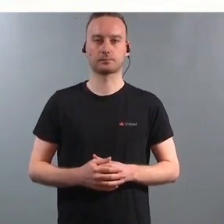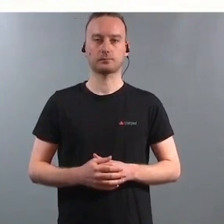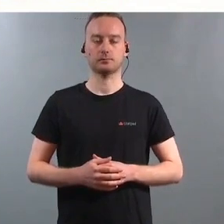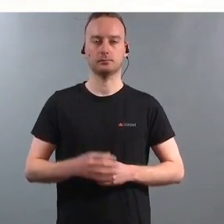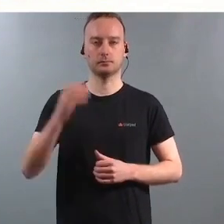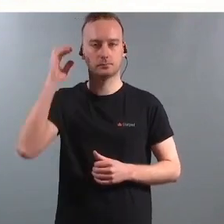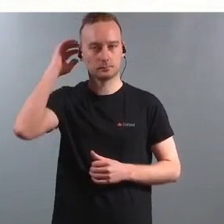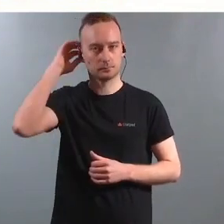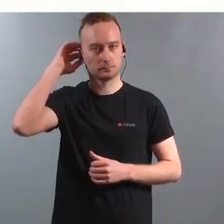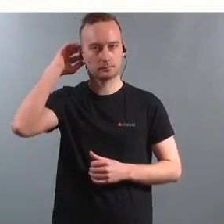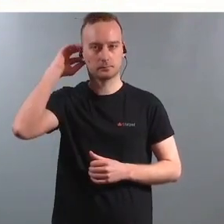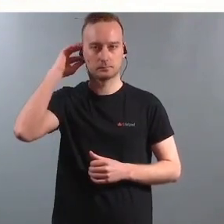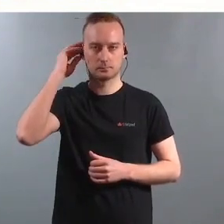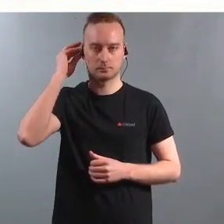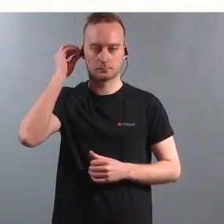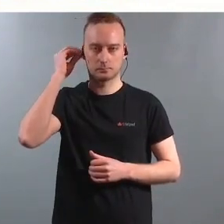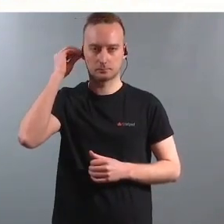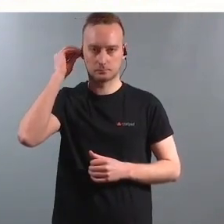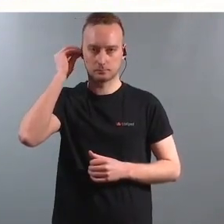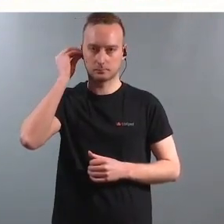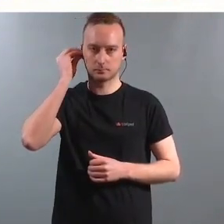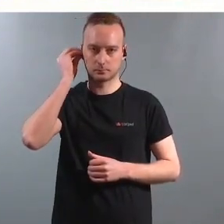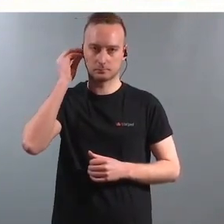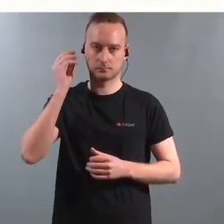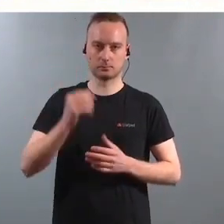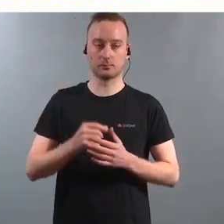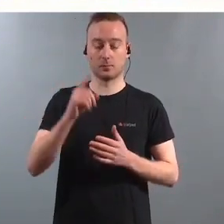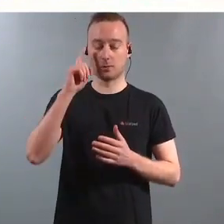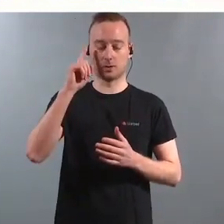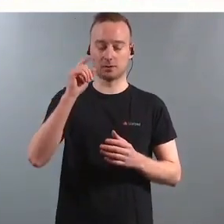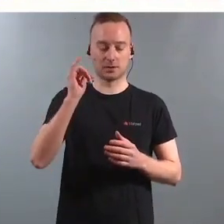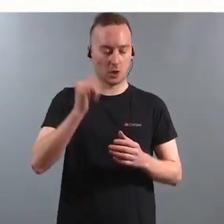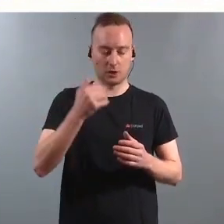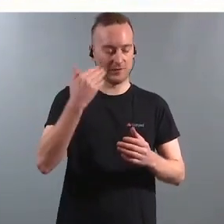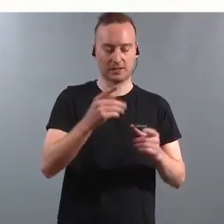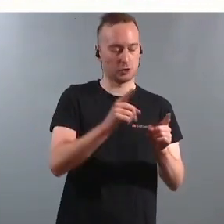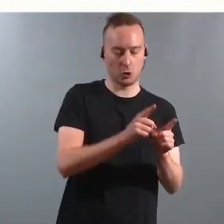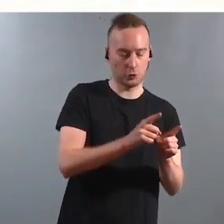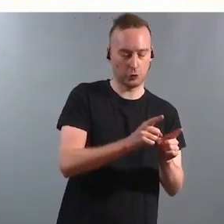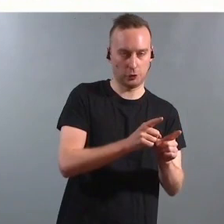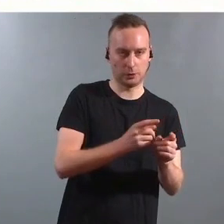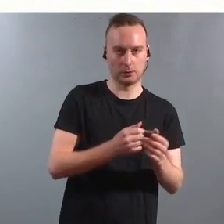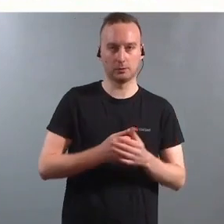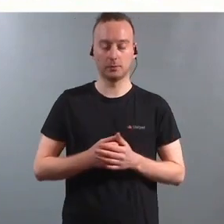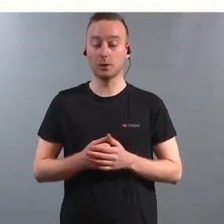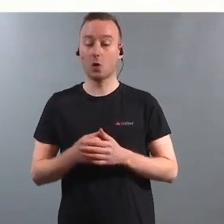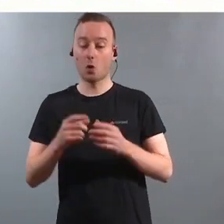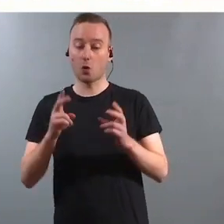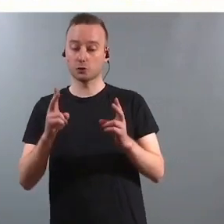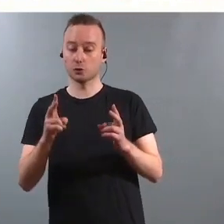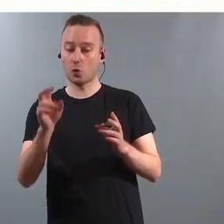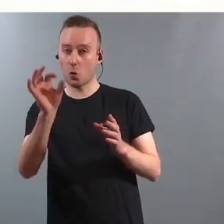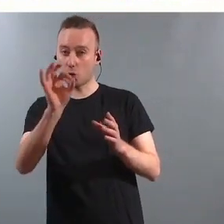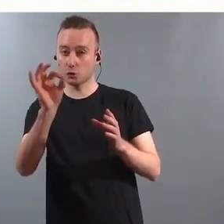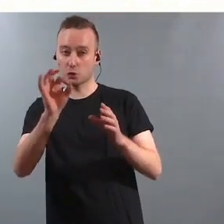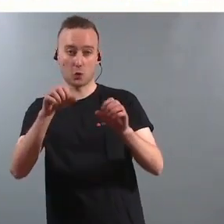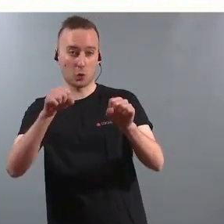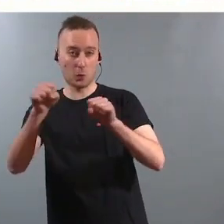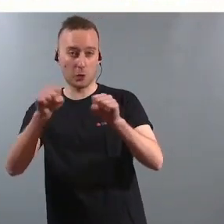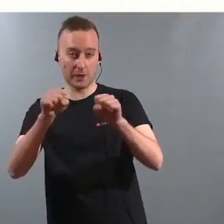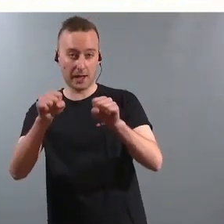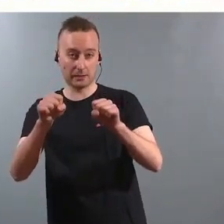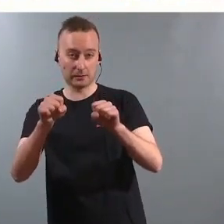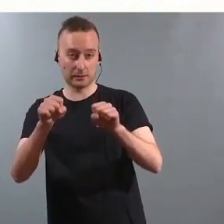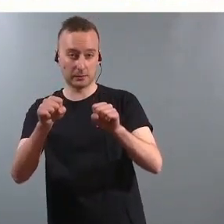Det kan ikke være sånn, og sånn er det i dag, og jeg ser også litt på første rad her, også i Oslo kommune, at det er